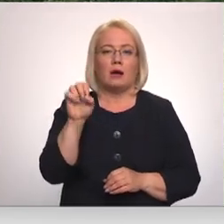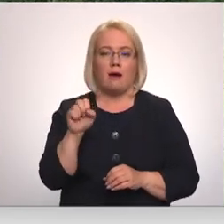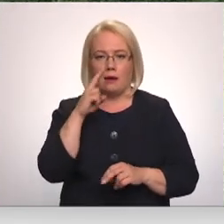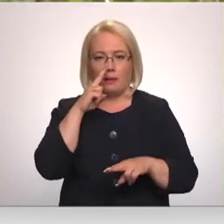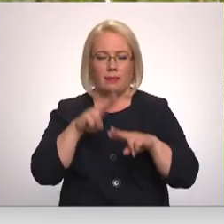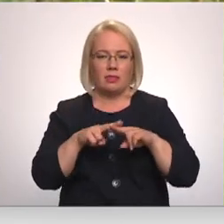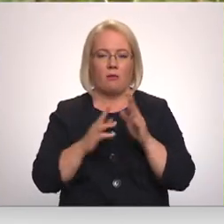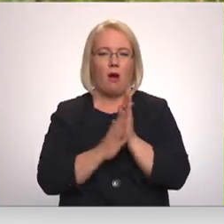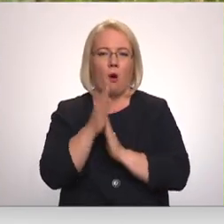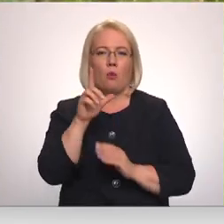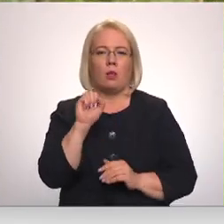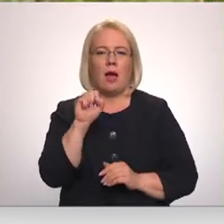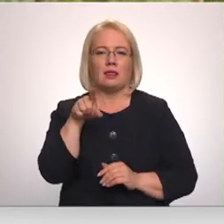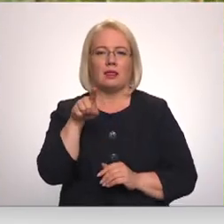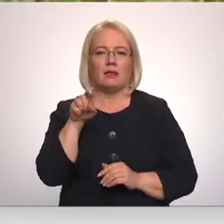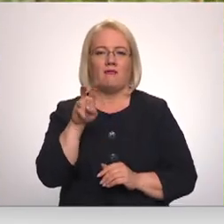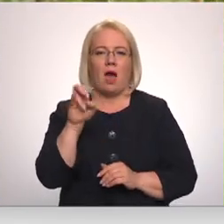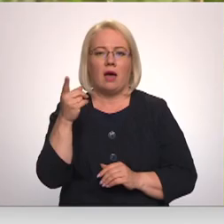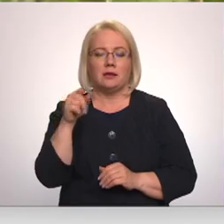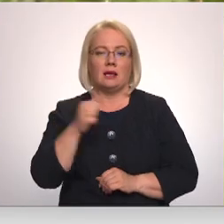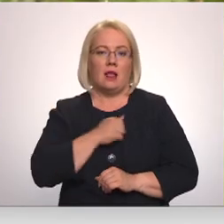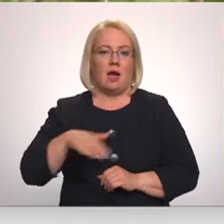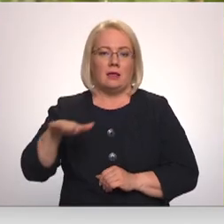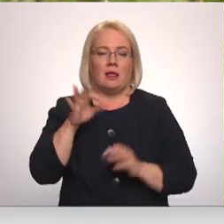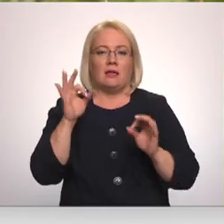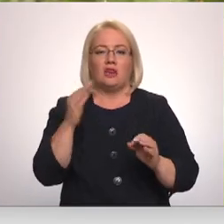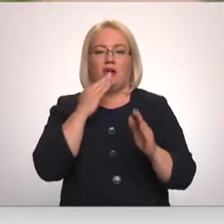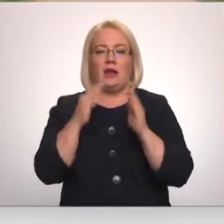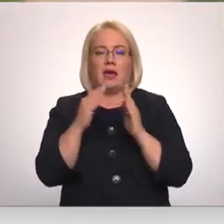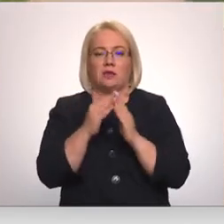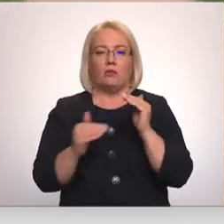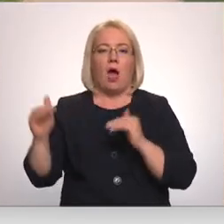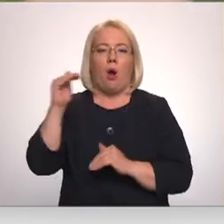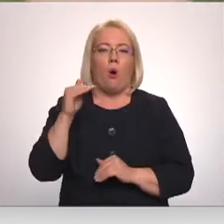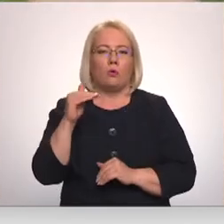ar Latvāni. Latgalā visvairāk skartie ir rēzeknes un augšdaugavas novadi.